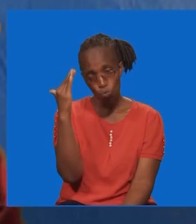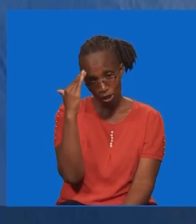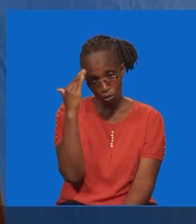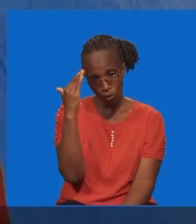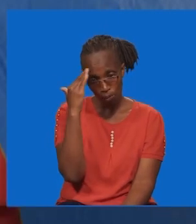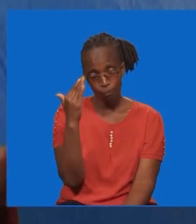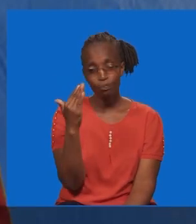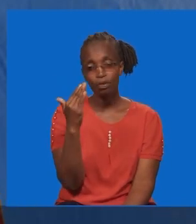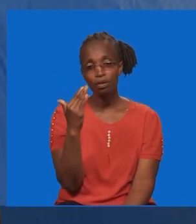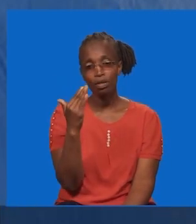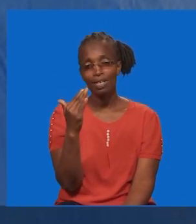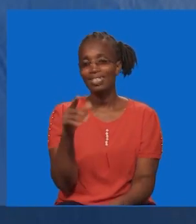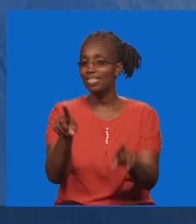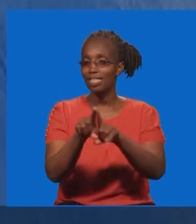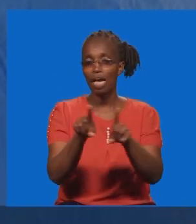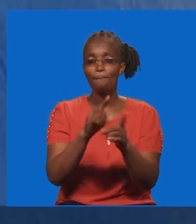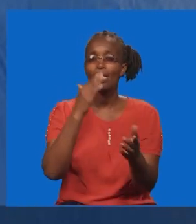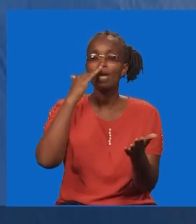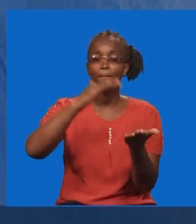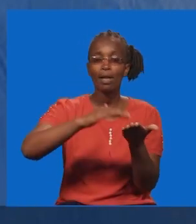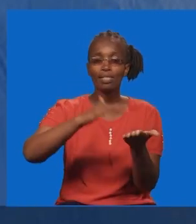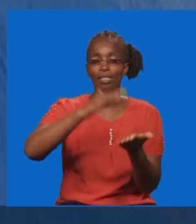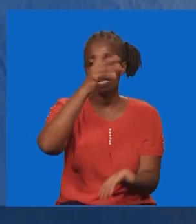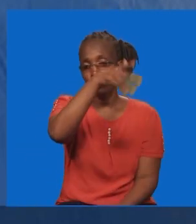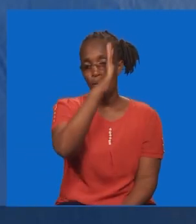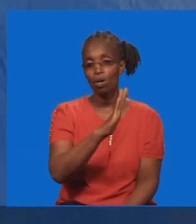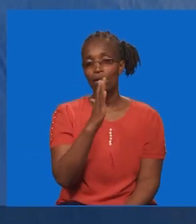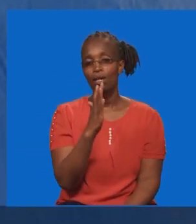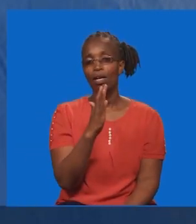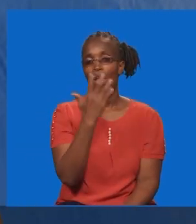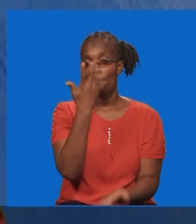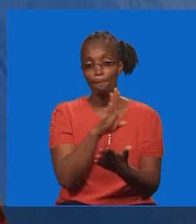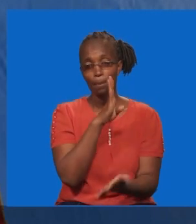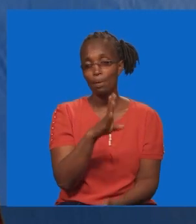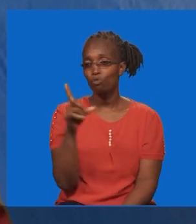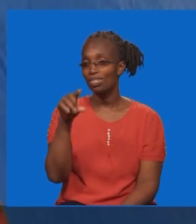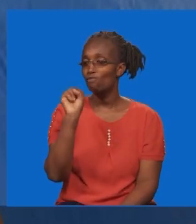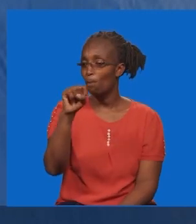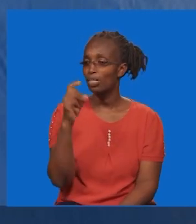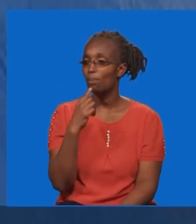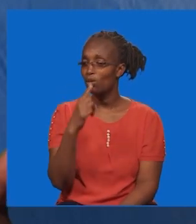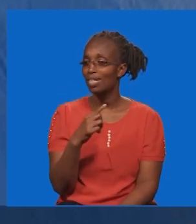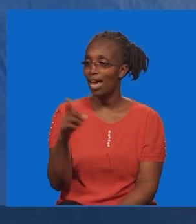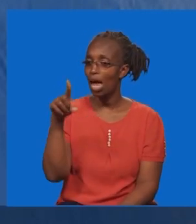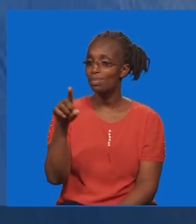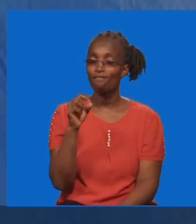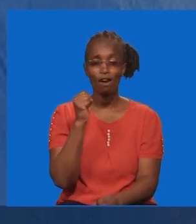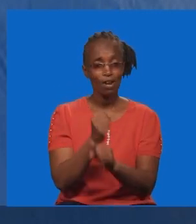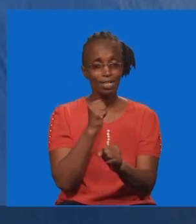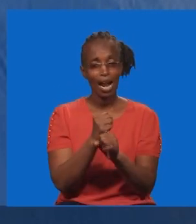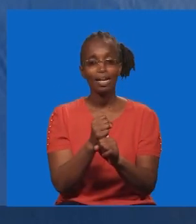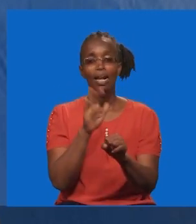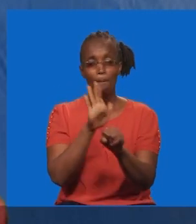Anamtambua mungu. Ni kama kumsifu mungu. Anasema ya kwamba mungu ni nafyo tanzama na ninaona ya kwamba. Umefanya miujiza.